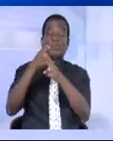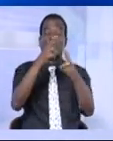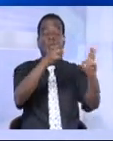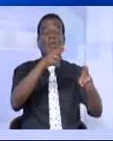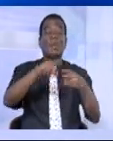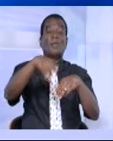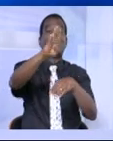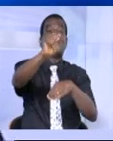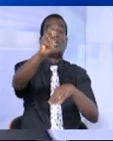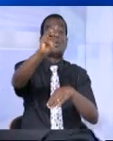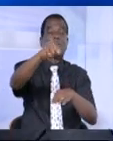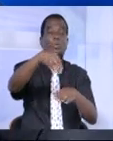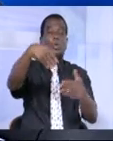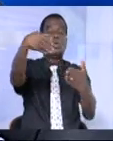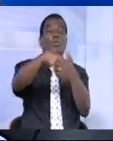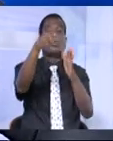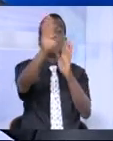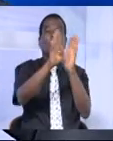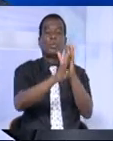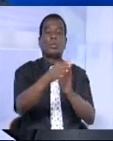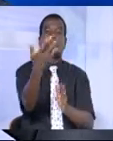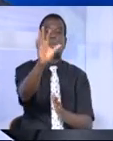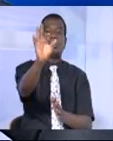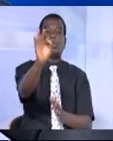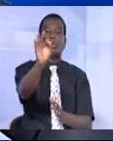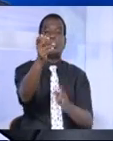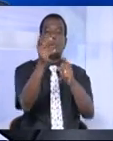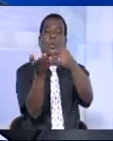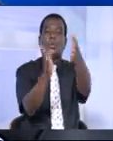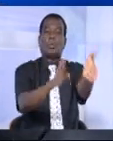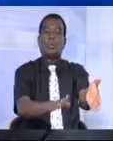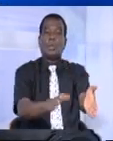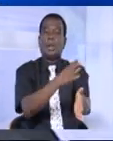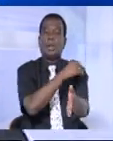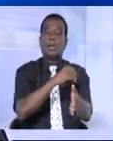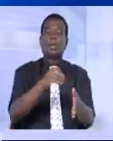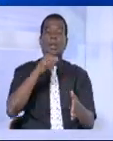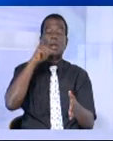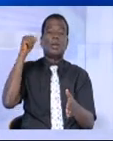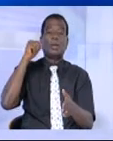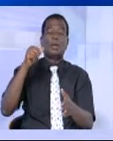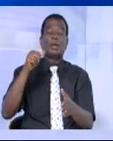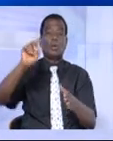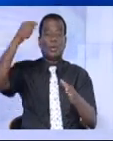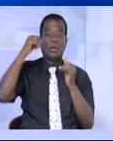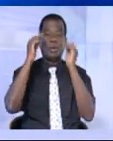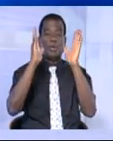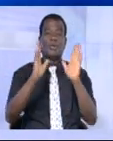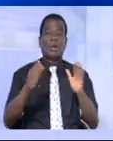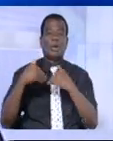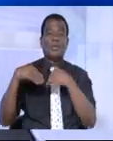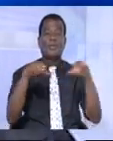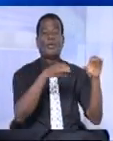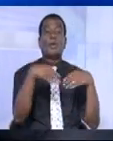morts hier, fin du deuil national de trois jours, un conseil des ministres très symbolique à Grand-Bassam. Le gouvernement ivoirien a